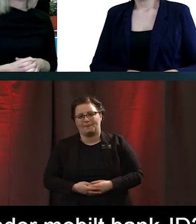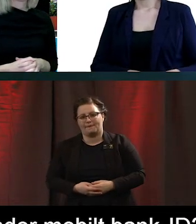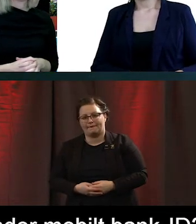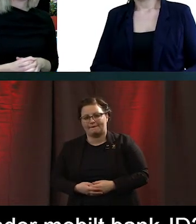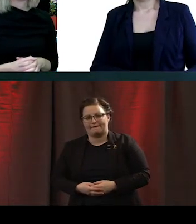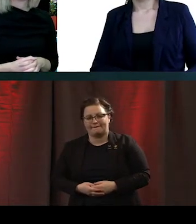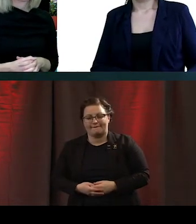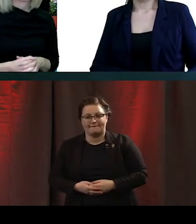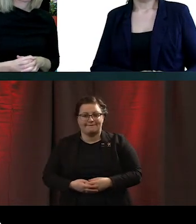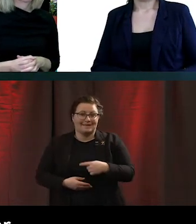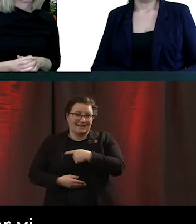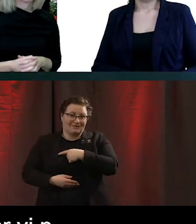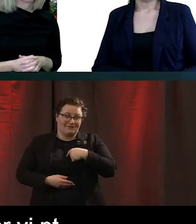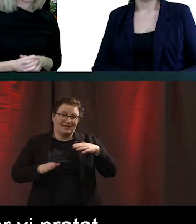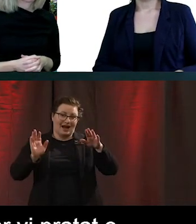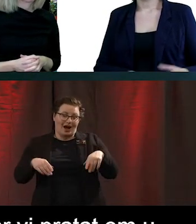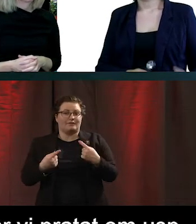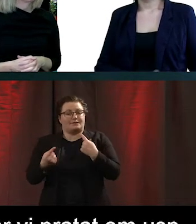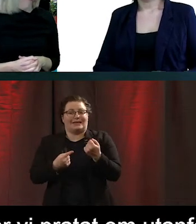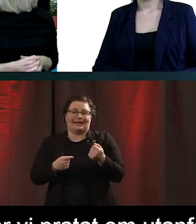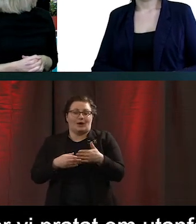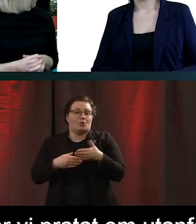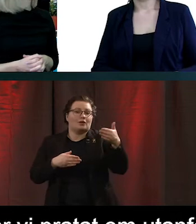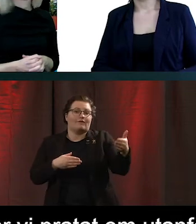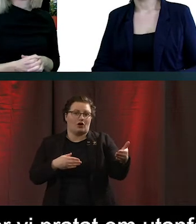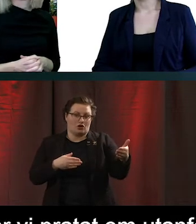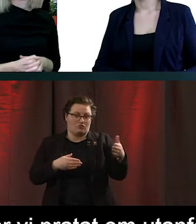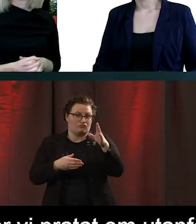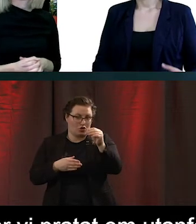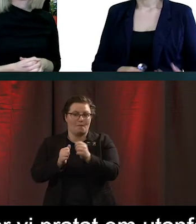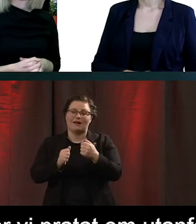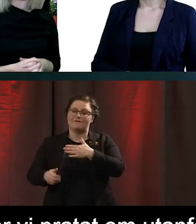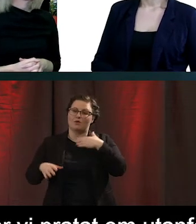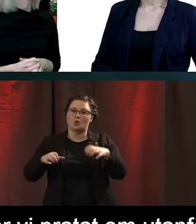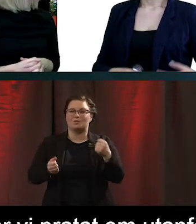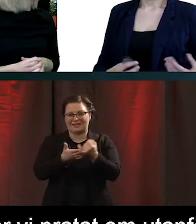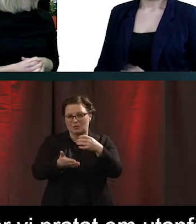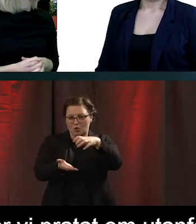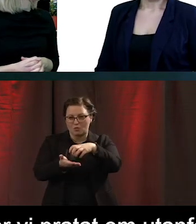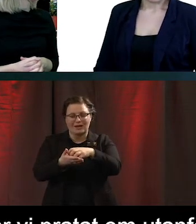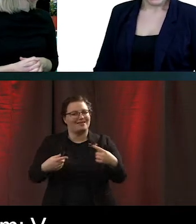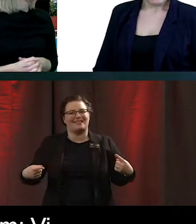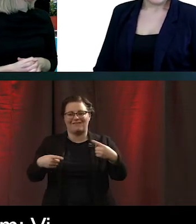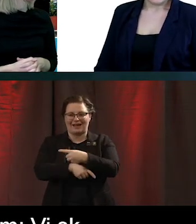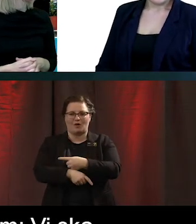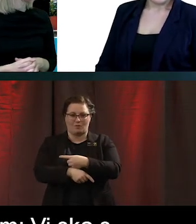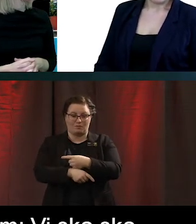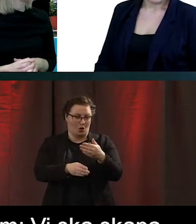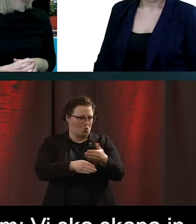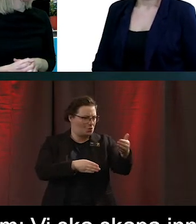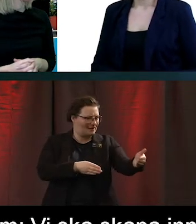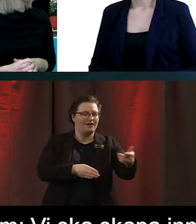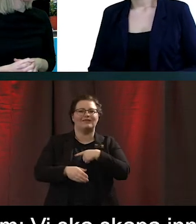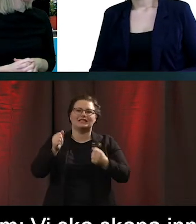Nu har vi pratat lite grann om det här med utanförskapet. Men våran uppgift i kommunen är ju snarare tvärtom. Vi ska skapa innanförskap istället.